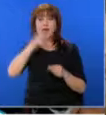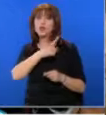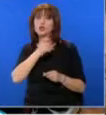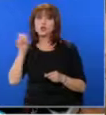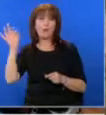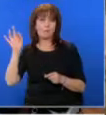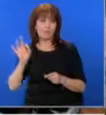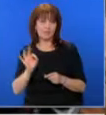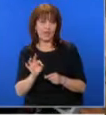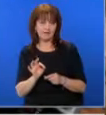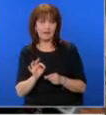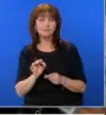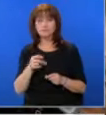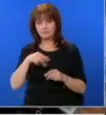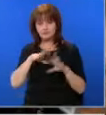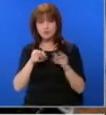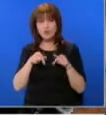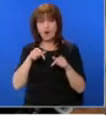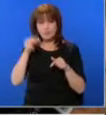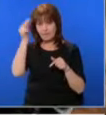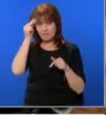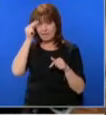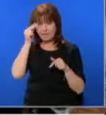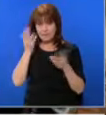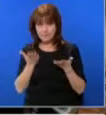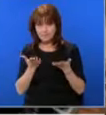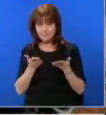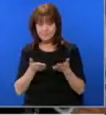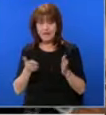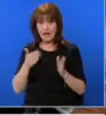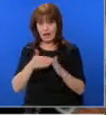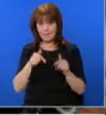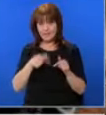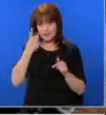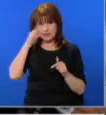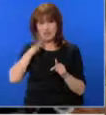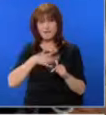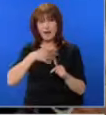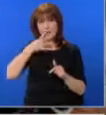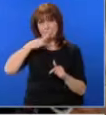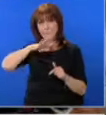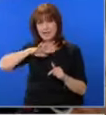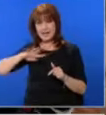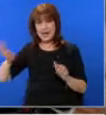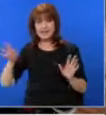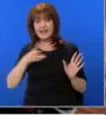100% акциите са на българите. Към днешна дата има 1,3 милиарда милиона